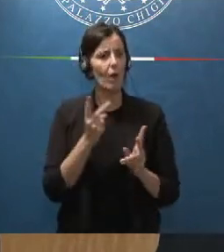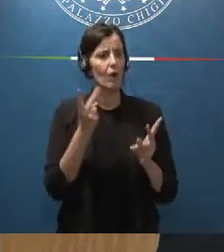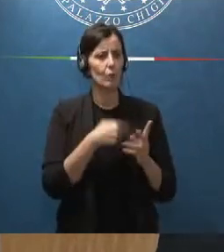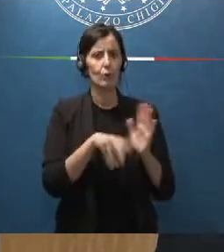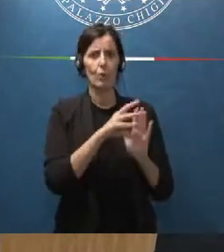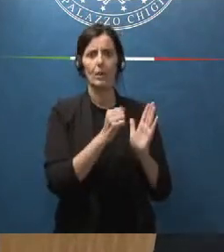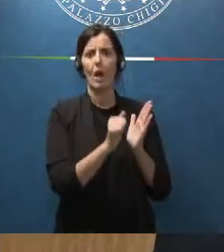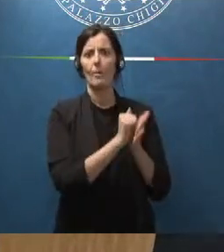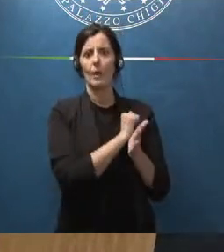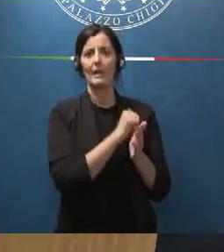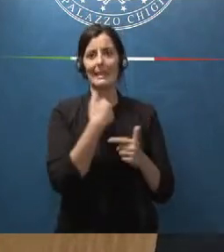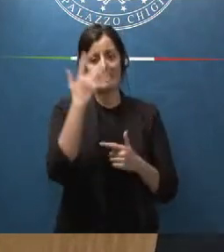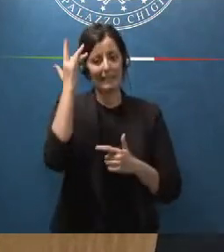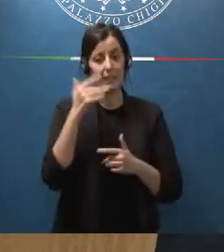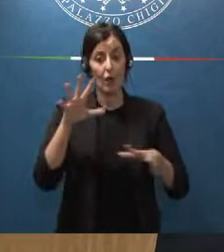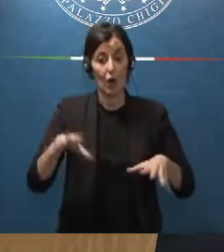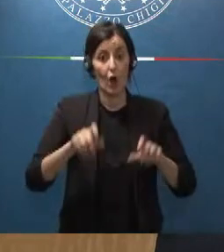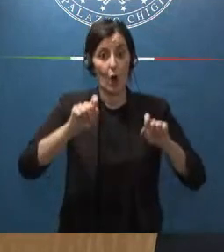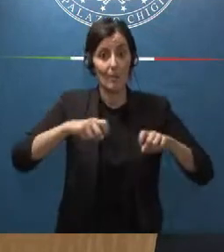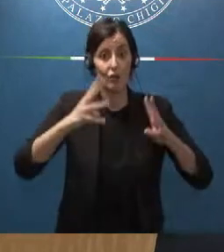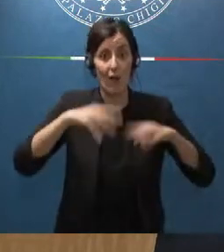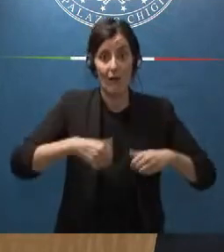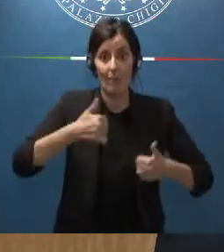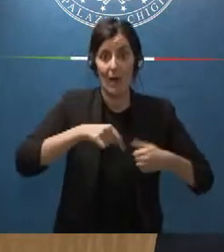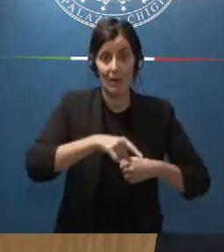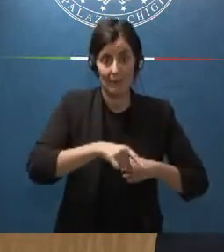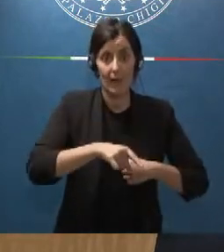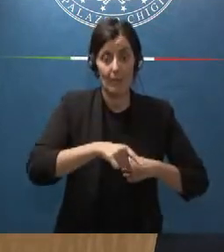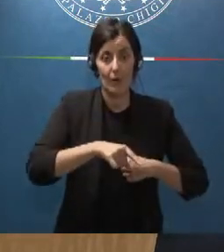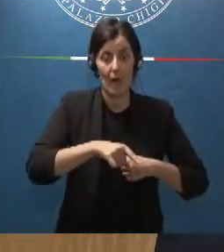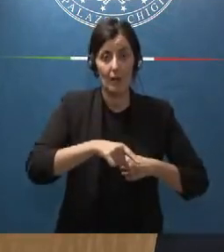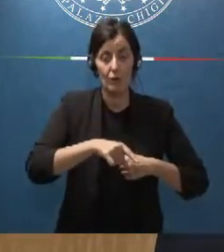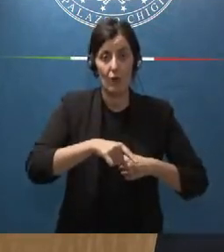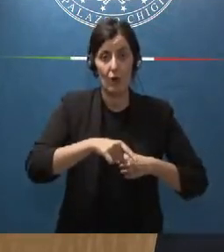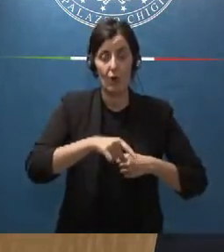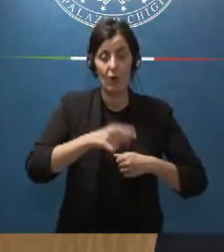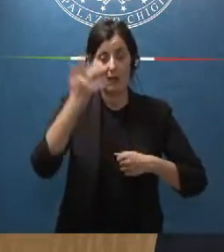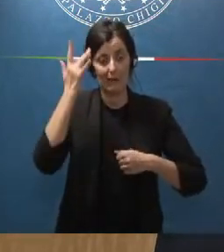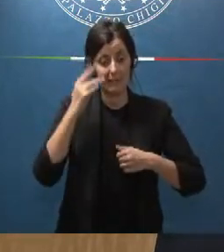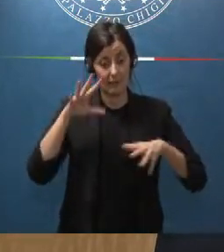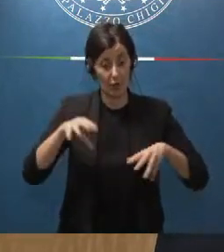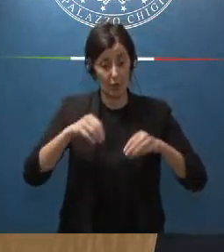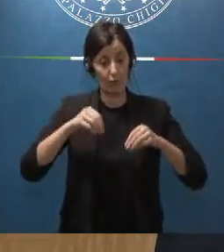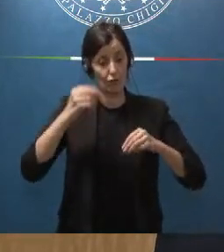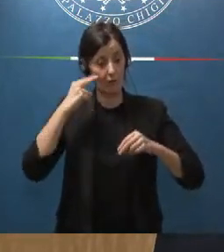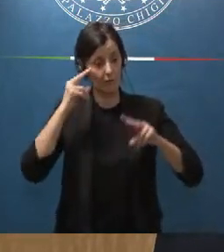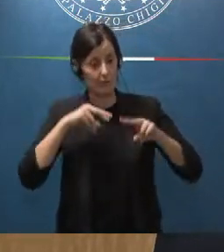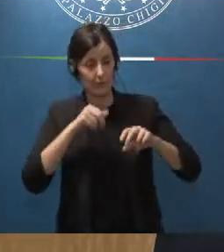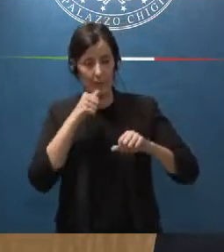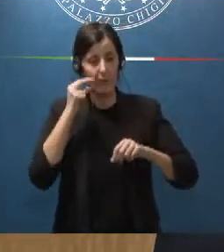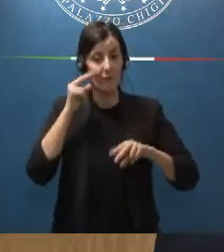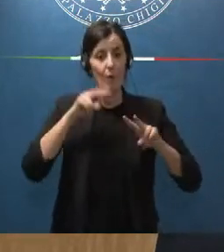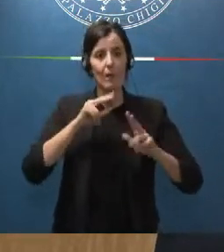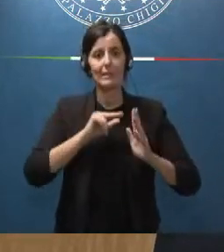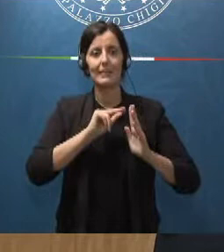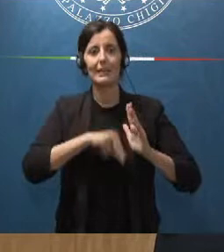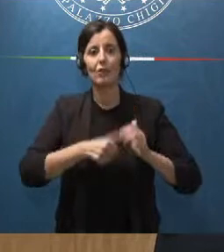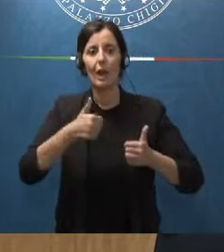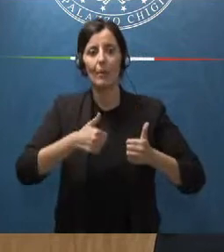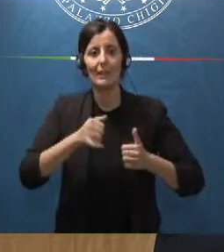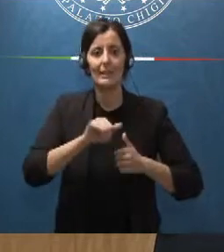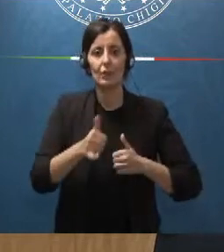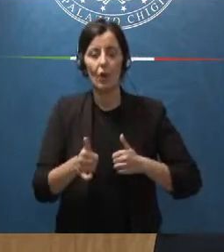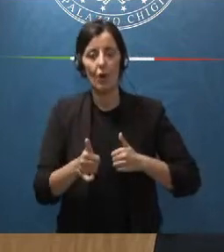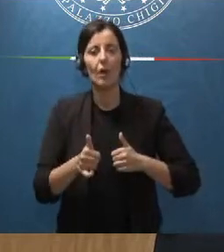si rischiava di iniziare il campionato o meglio si iniziava di dover valutare le iscrizioni al campionato senza la piena